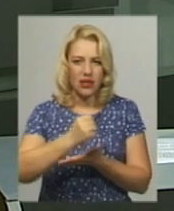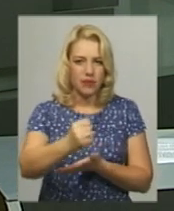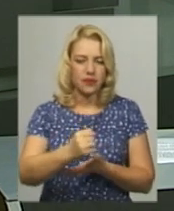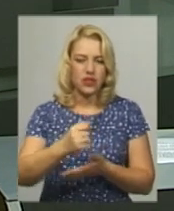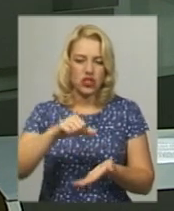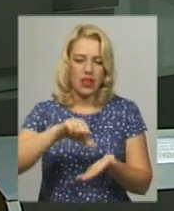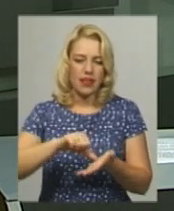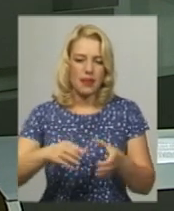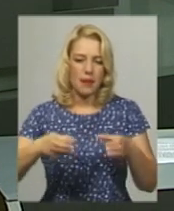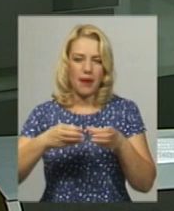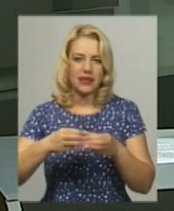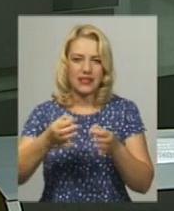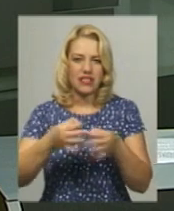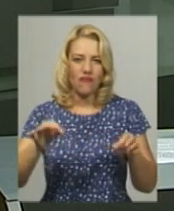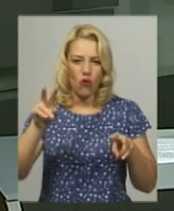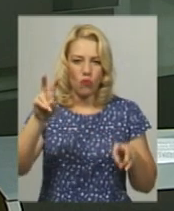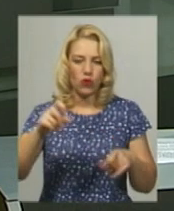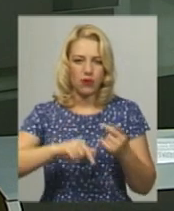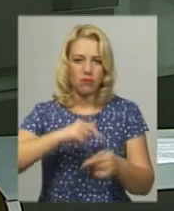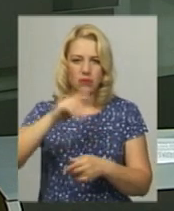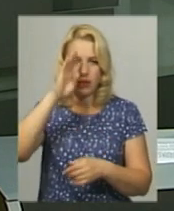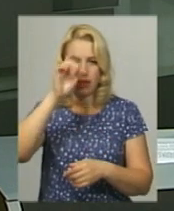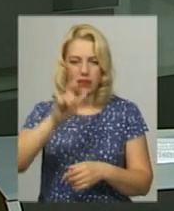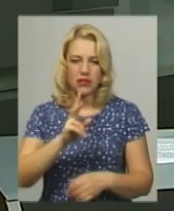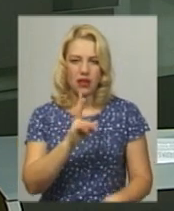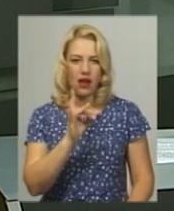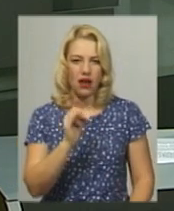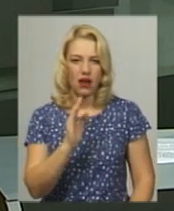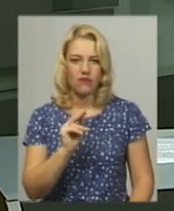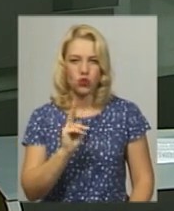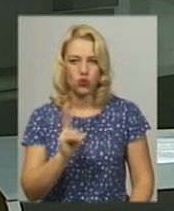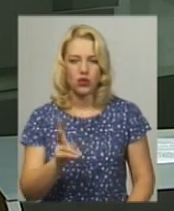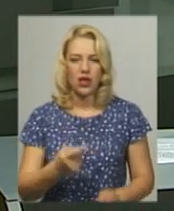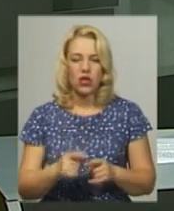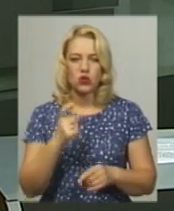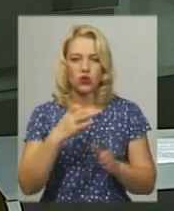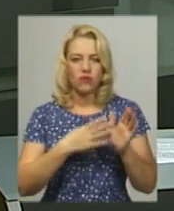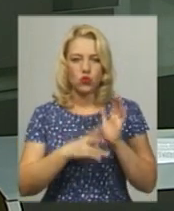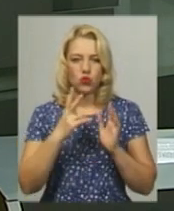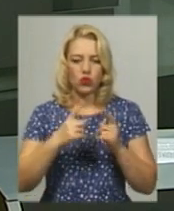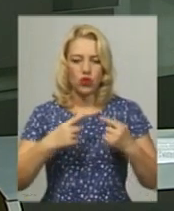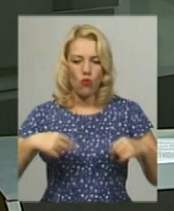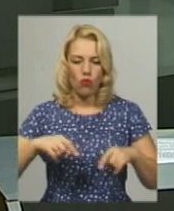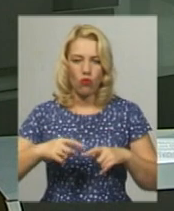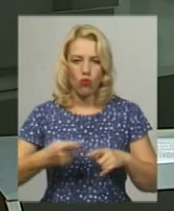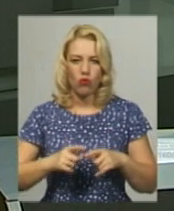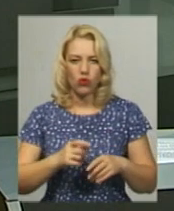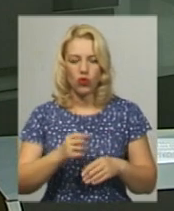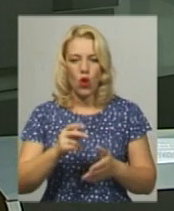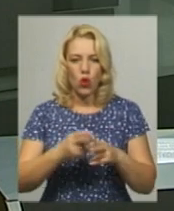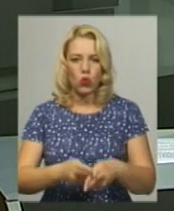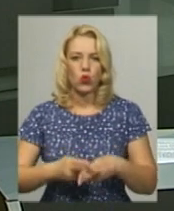партії «Свобода» підприємець Юрій Кравчук. У 192-му окрузі з центром у Дунаївцях висунувся у нардепи